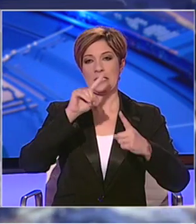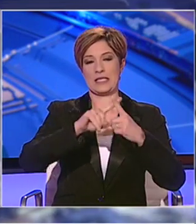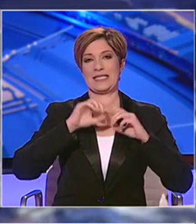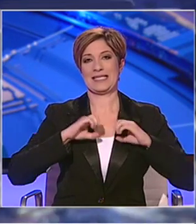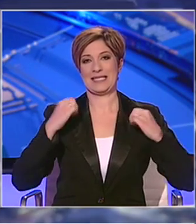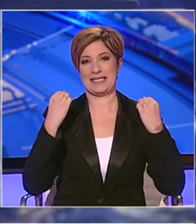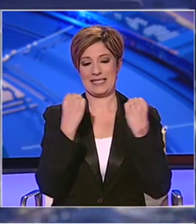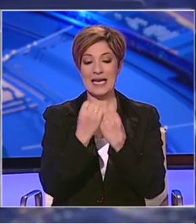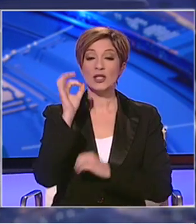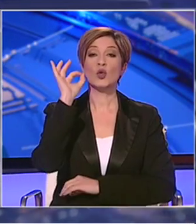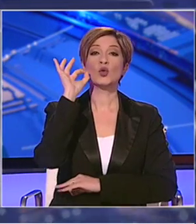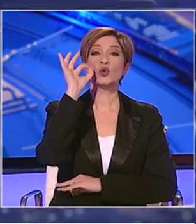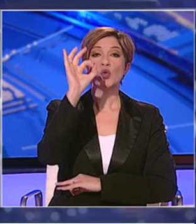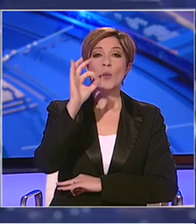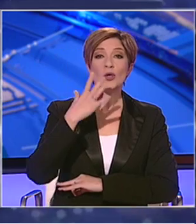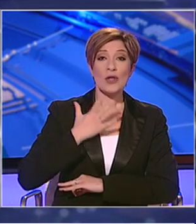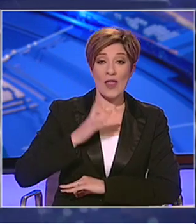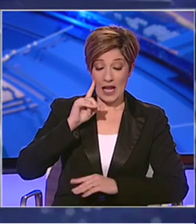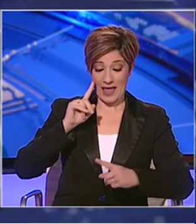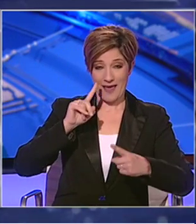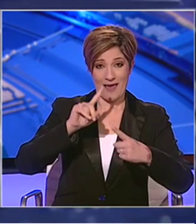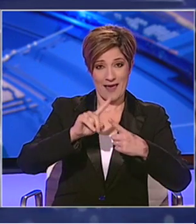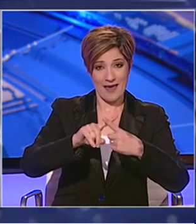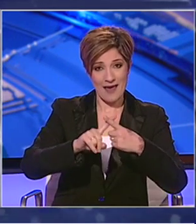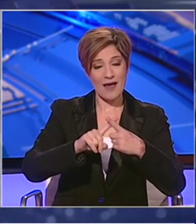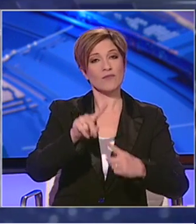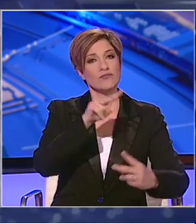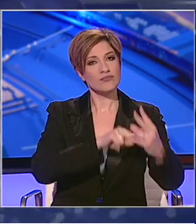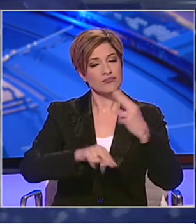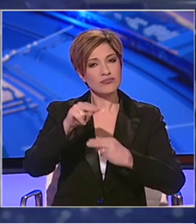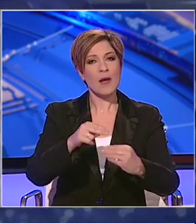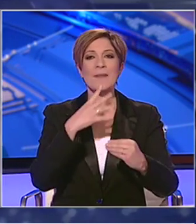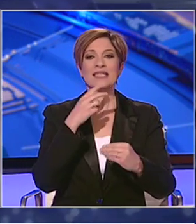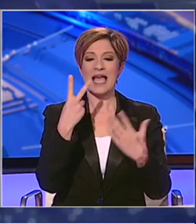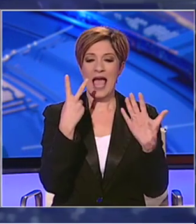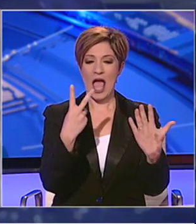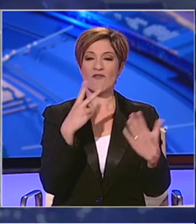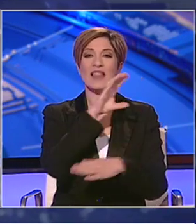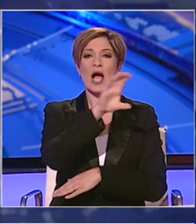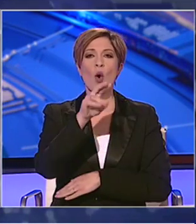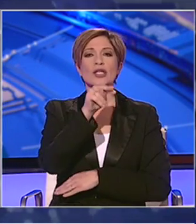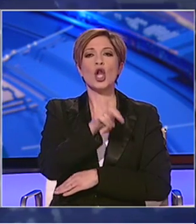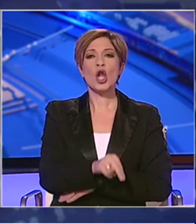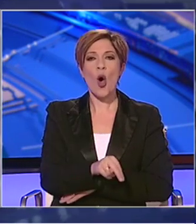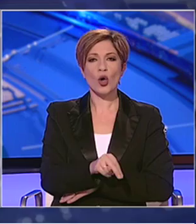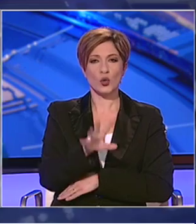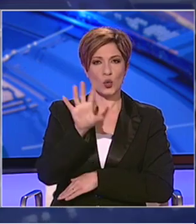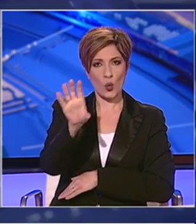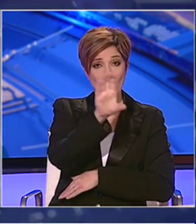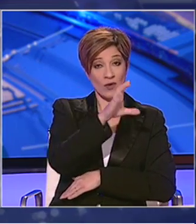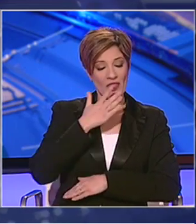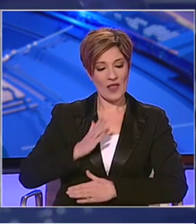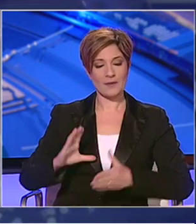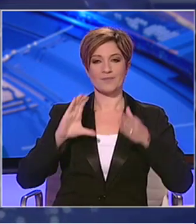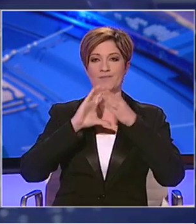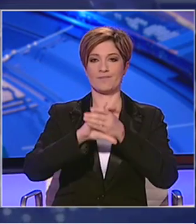Ο σκοπός είναι μέσα από αυτή τη σύνοδο να δημιουργηθεί μια νέα δυναμική των 7 νοτιών χωρών μελών της Ευρωπαϊκής Ένωσης για